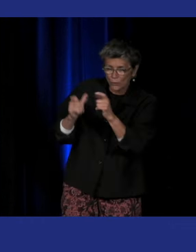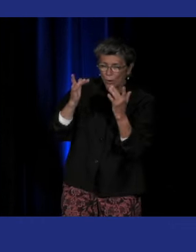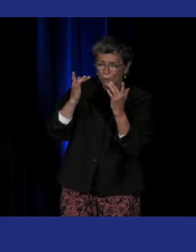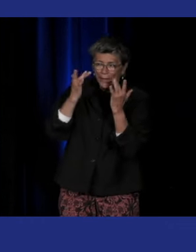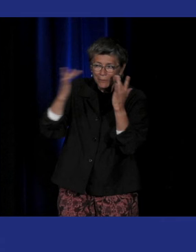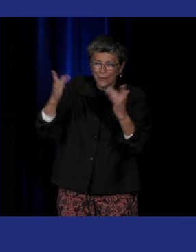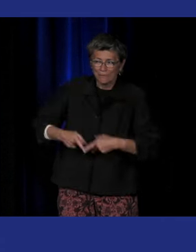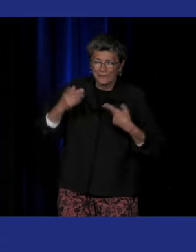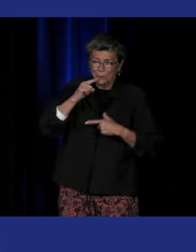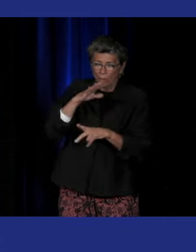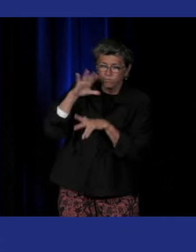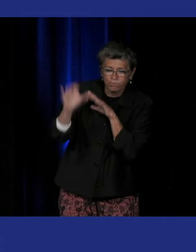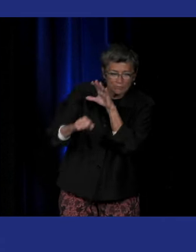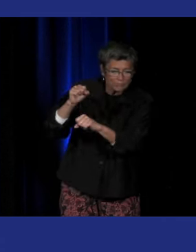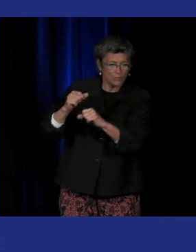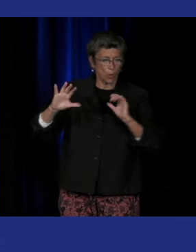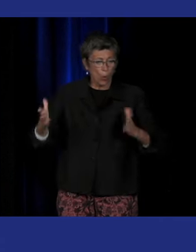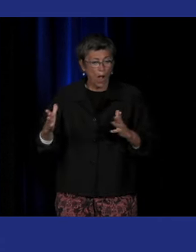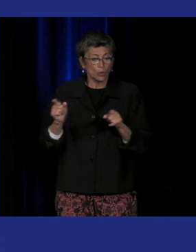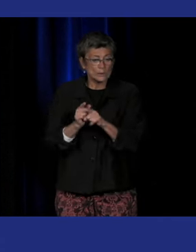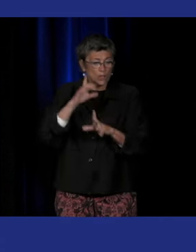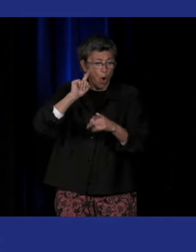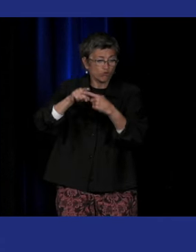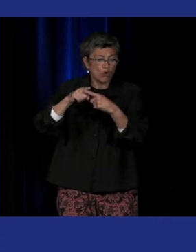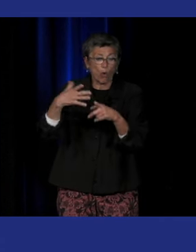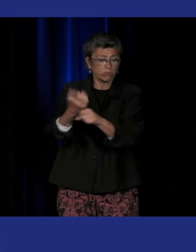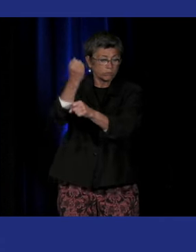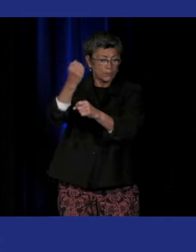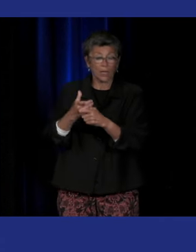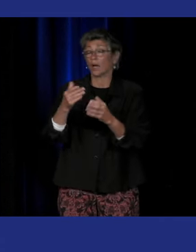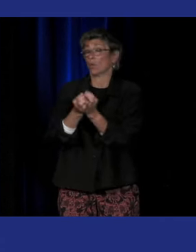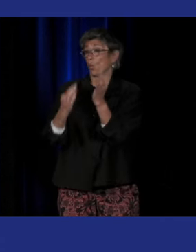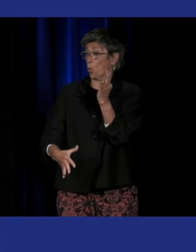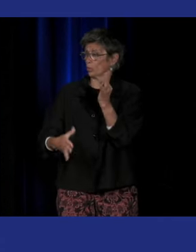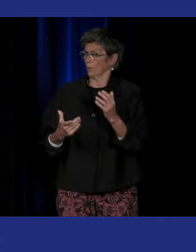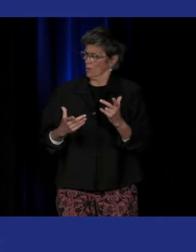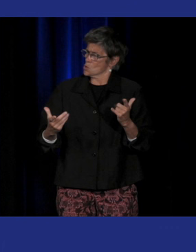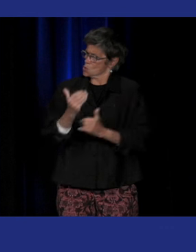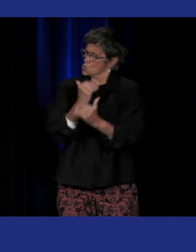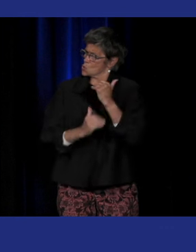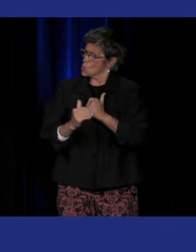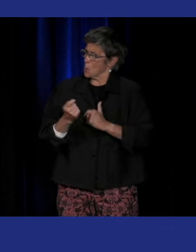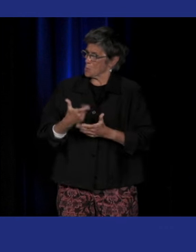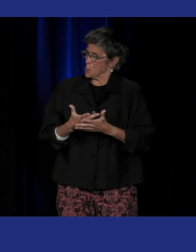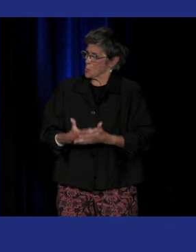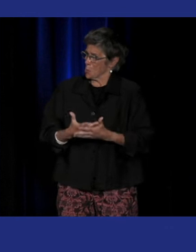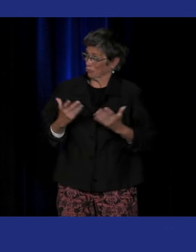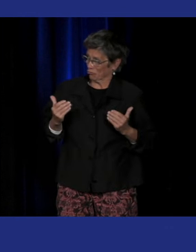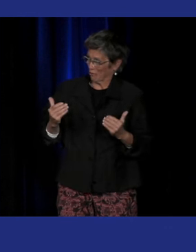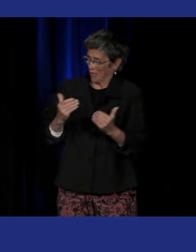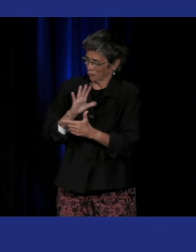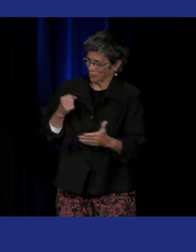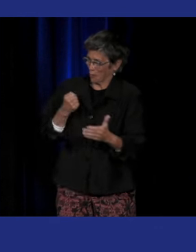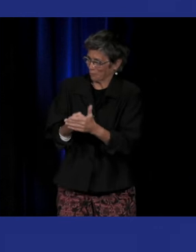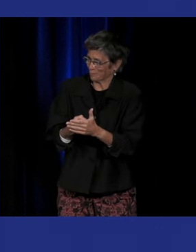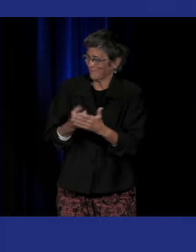enjeux contemporains de l'art sourd et quelques conclusions. Notre programme, il est assez ambitieux. J'espère qu'on arrivera